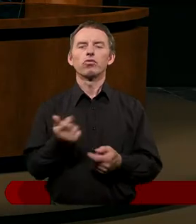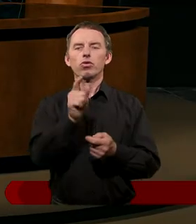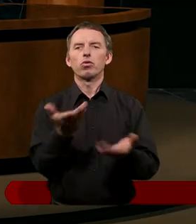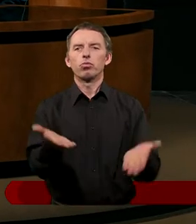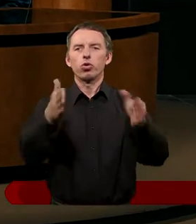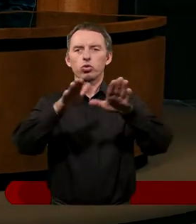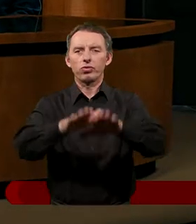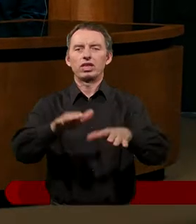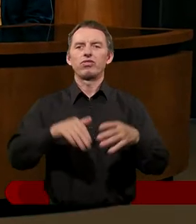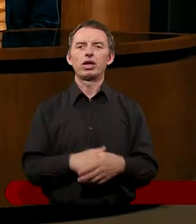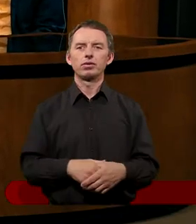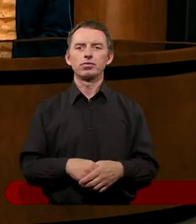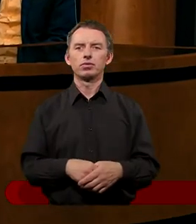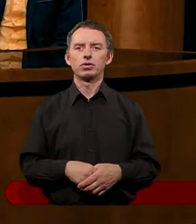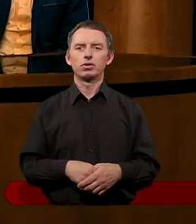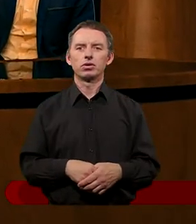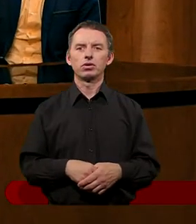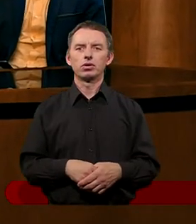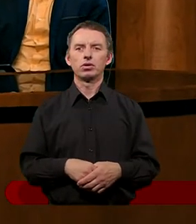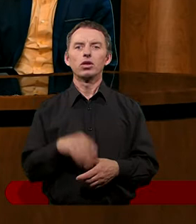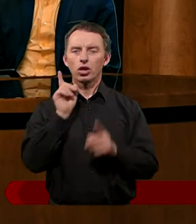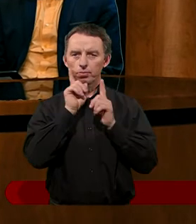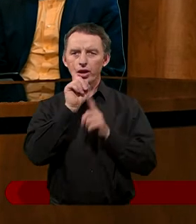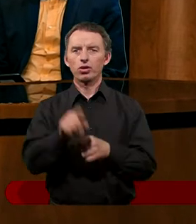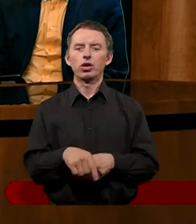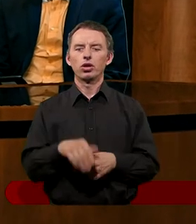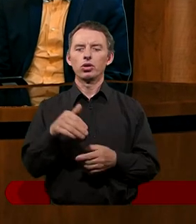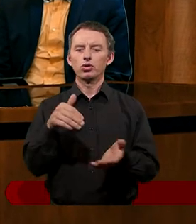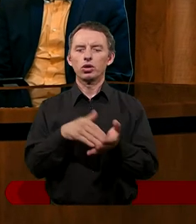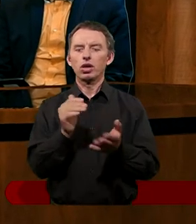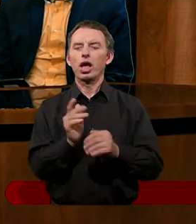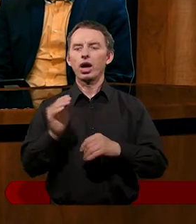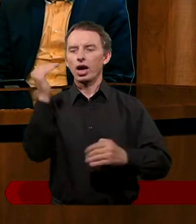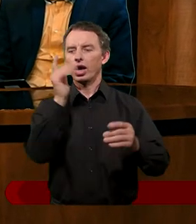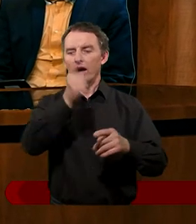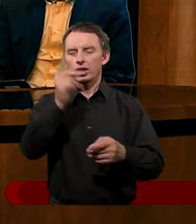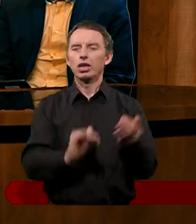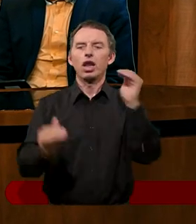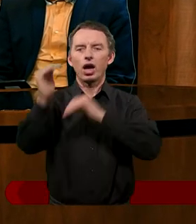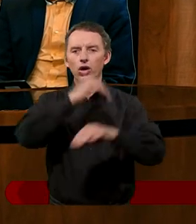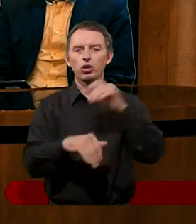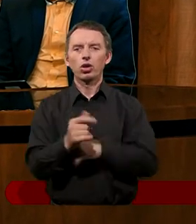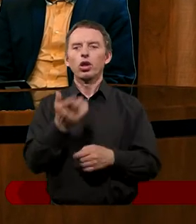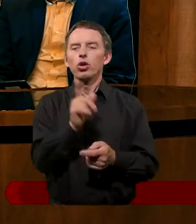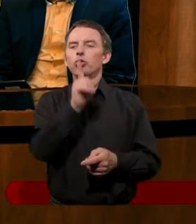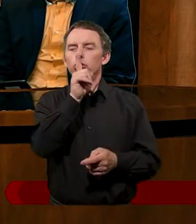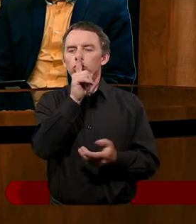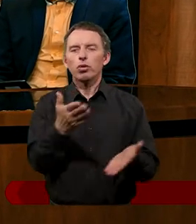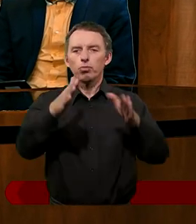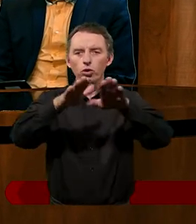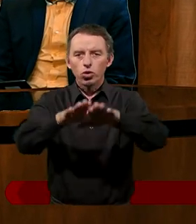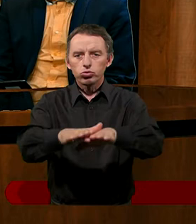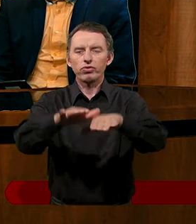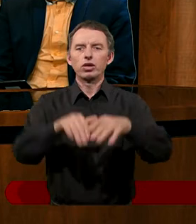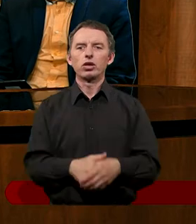błogosławieństwo. To prawda, bo w kazaniu na górze mówił, że cisi są błogosławieni i